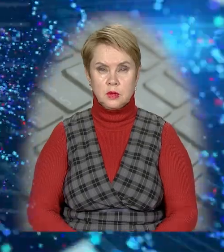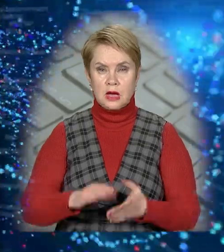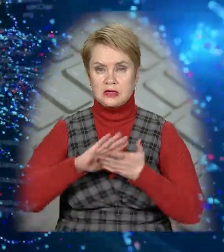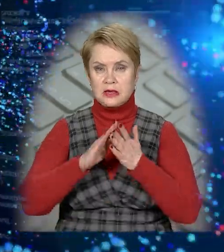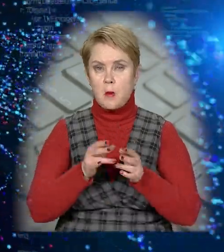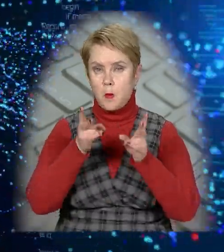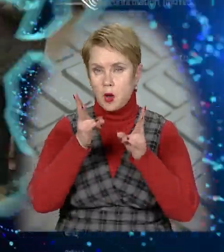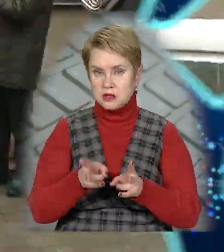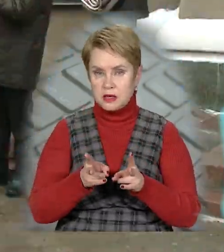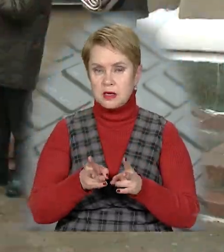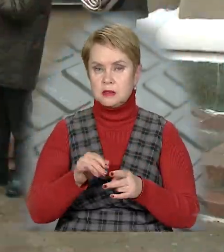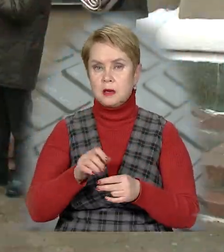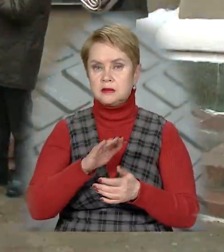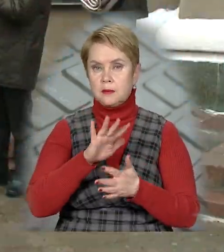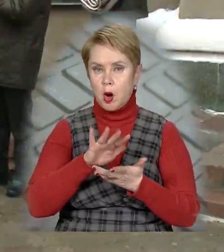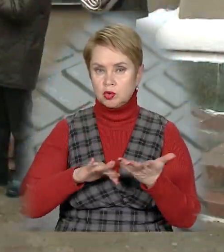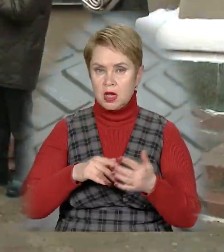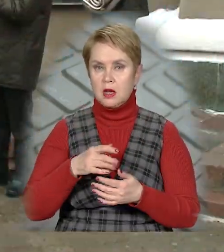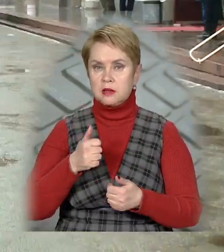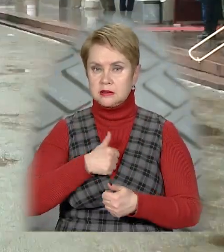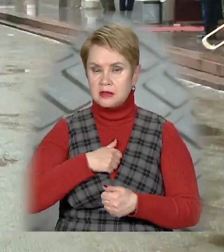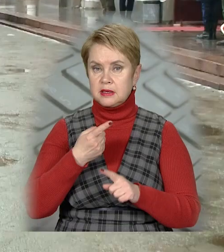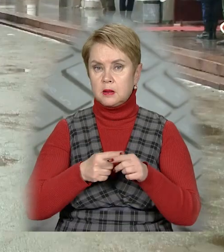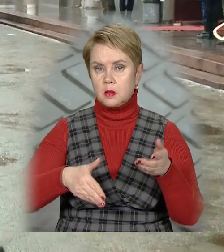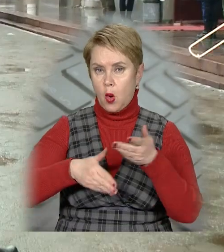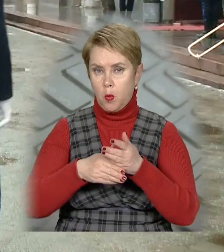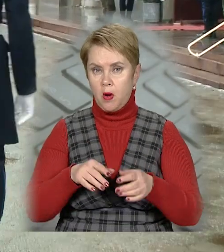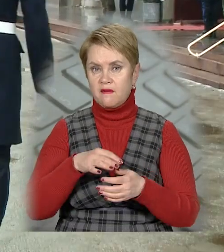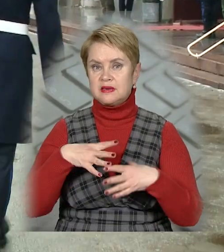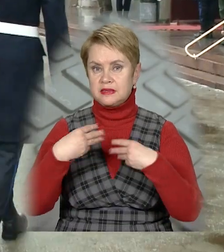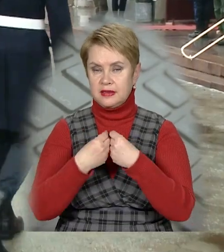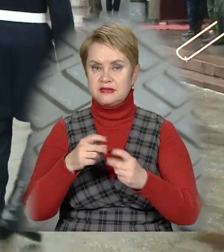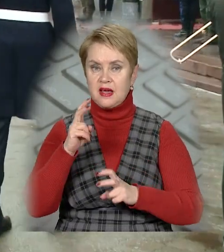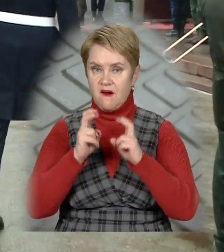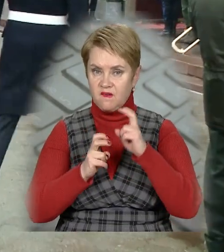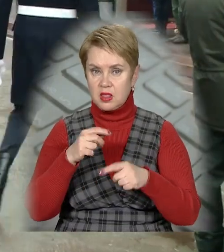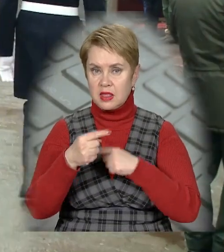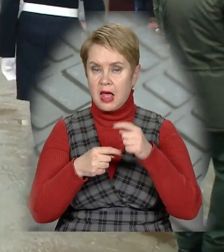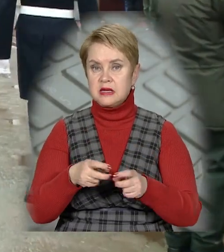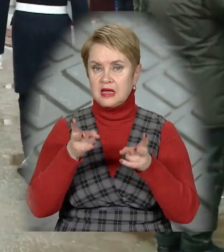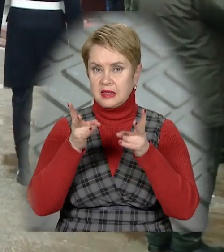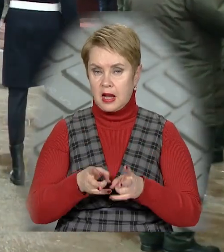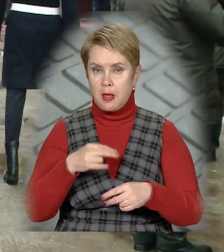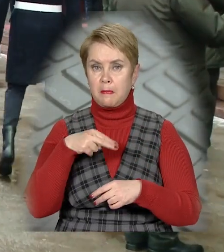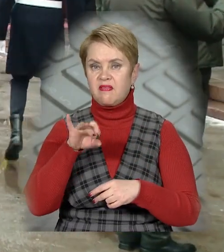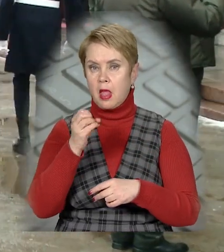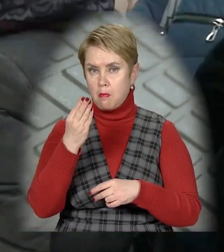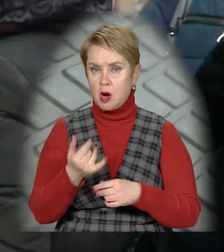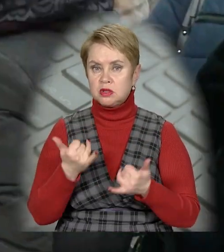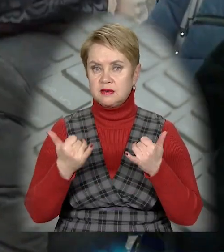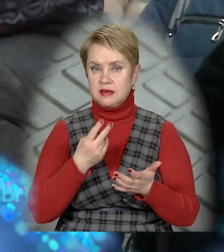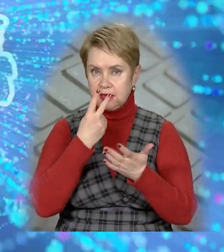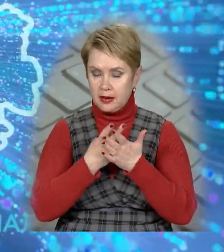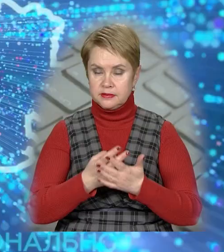Стан постраждалих, прощення з загиблими нацгвардійцями та допомога родині в артовій заводу. Про наслідки трагедії на Південмаші дивіться